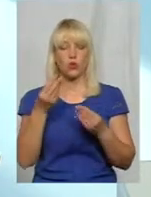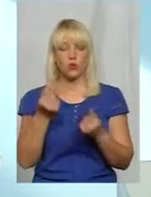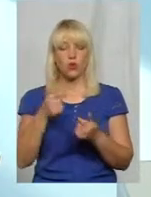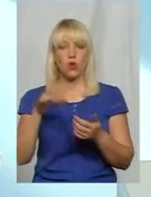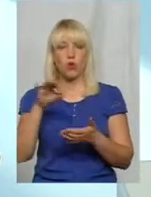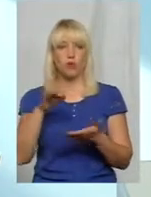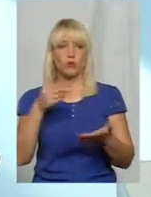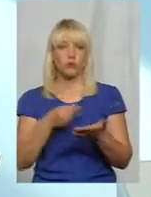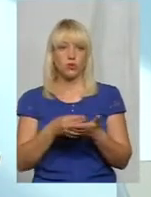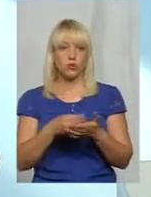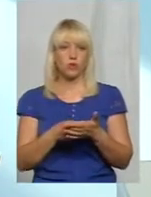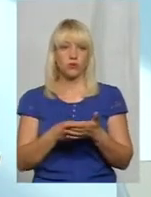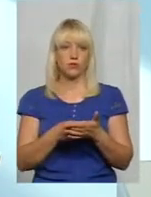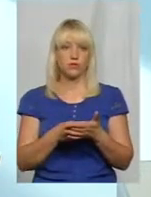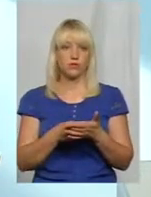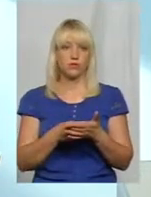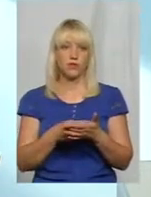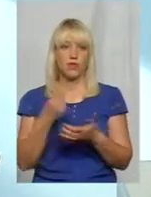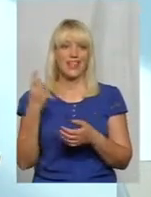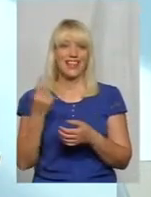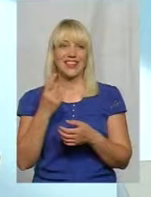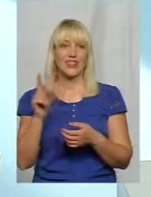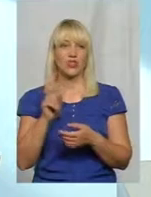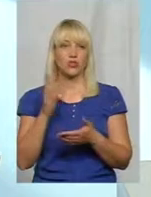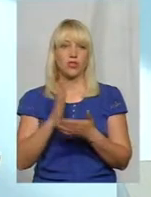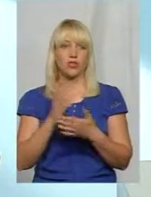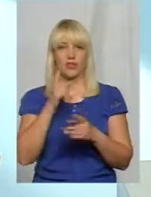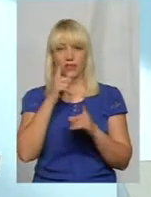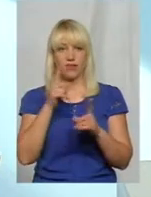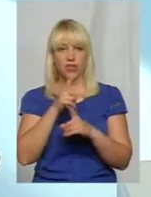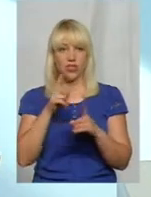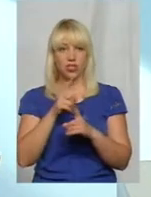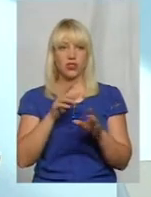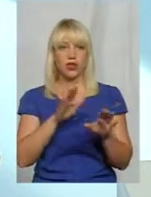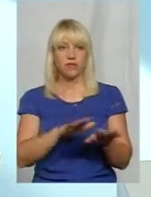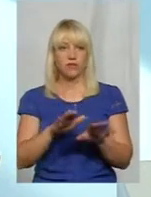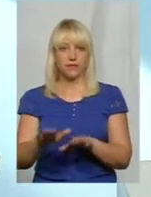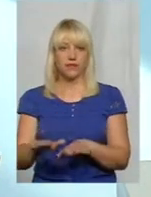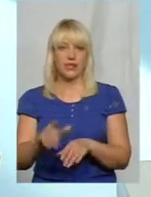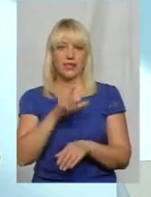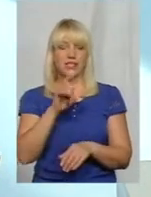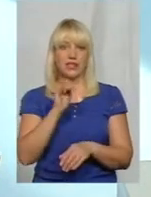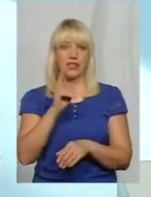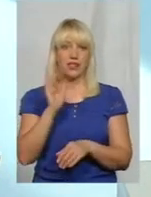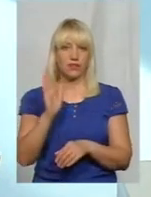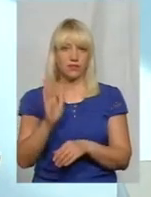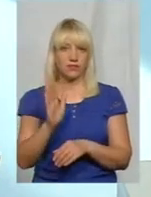бюджету і так далі. Єдине, що є такі невеличкі локальні, наприклад, Зінькові,